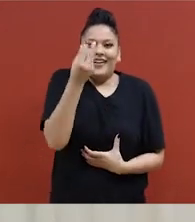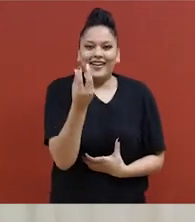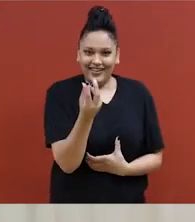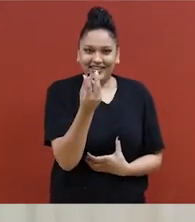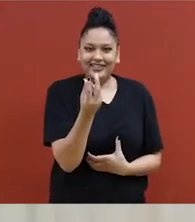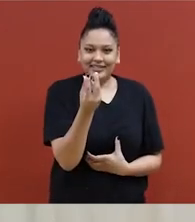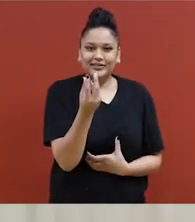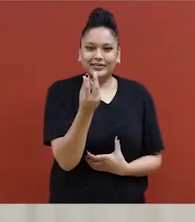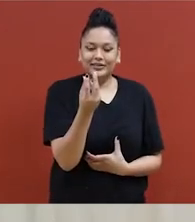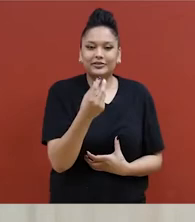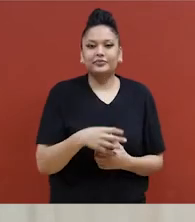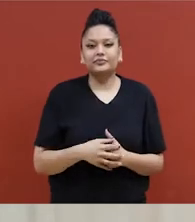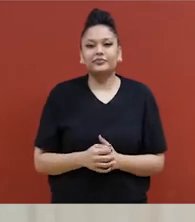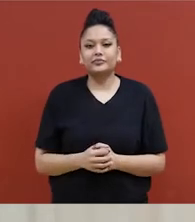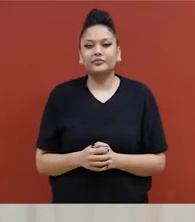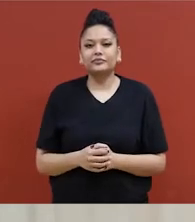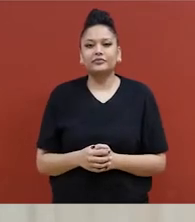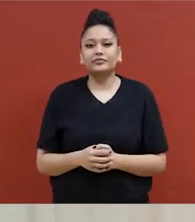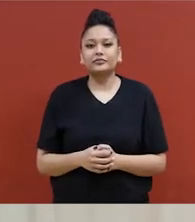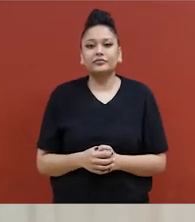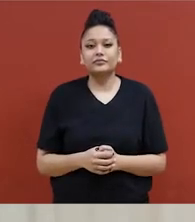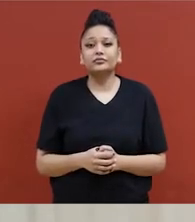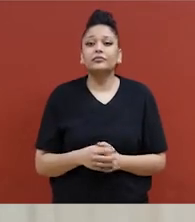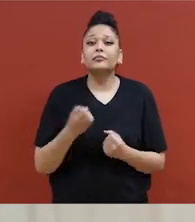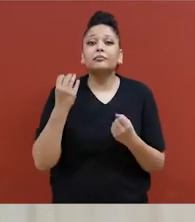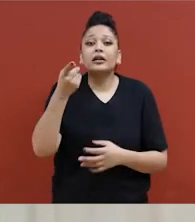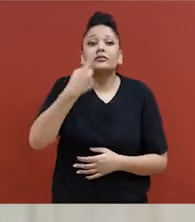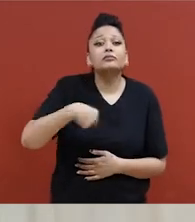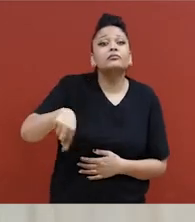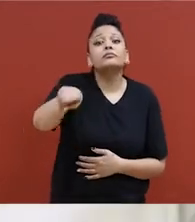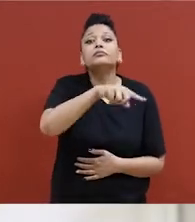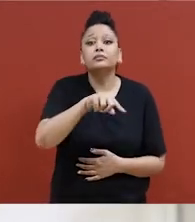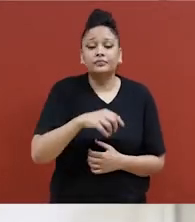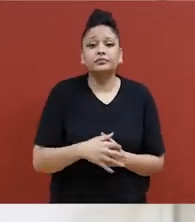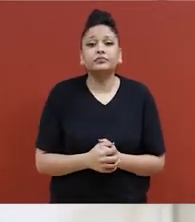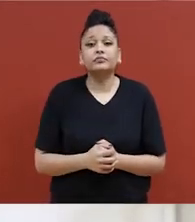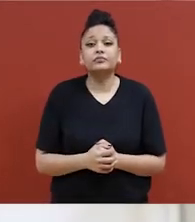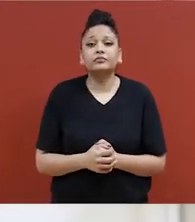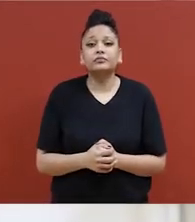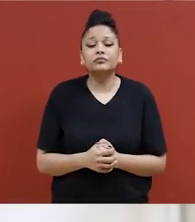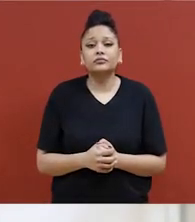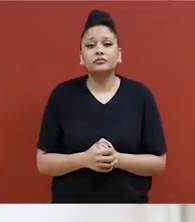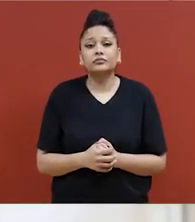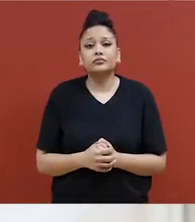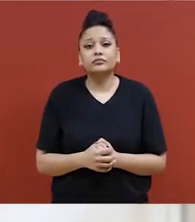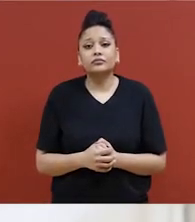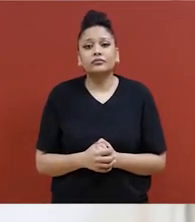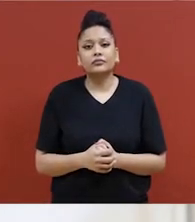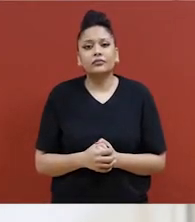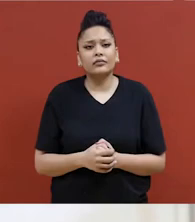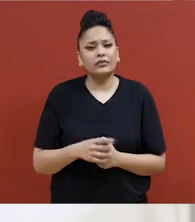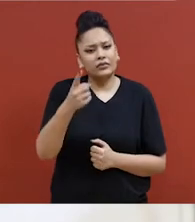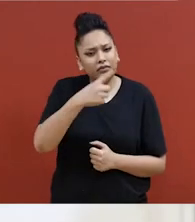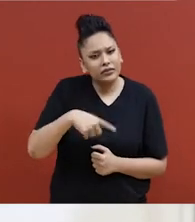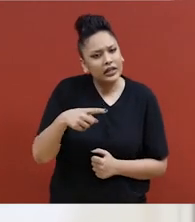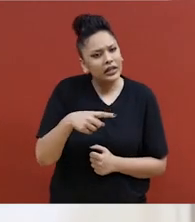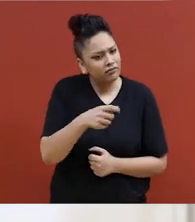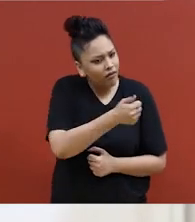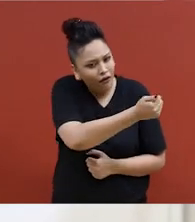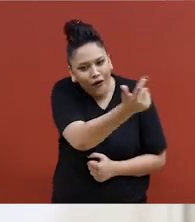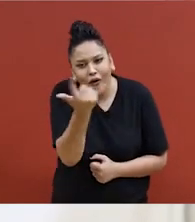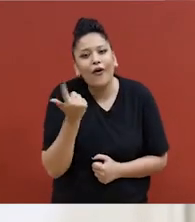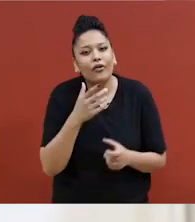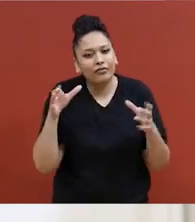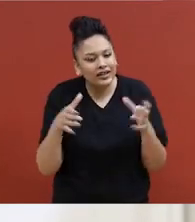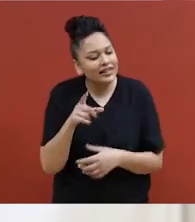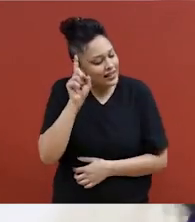Il s'agit de la trouver et de la découvrir et pour beaucoup d'entre nous, d'avoir le soutien nécessaire pour le faire,